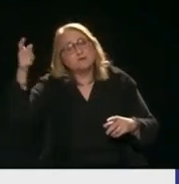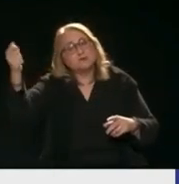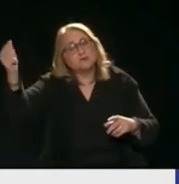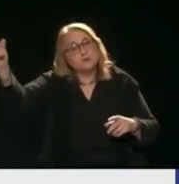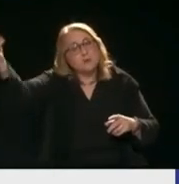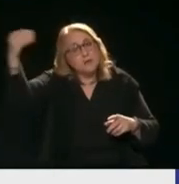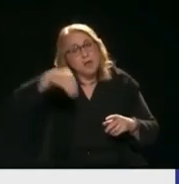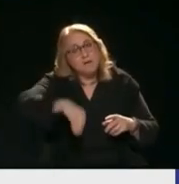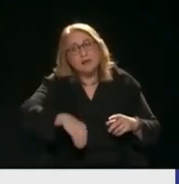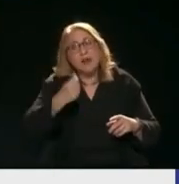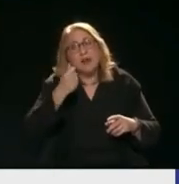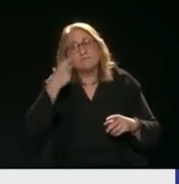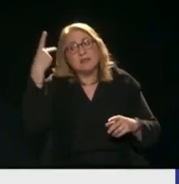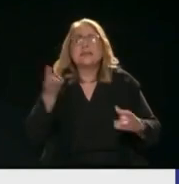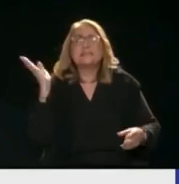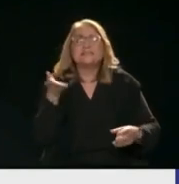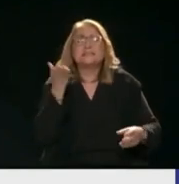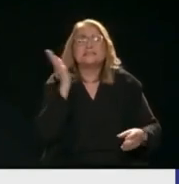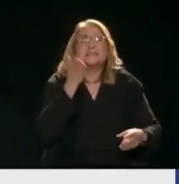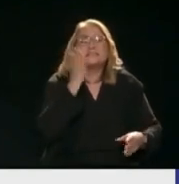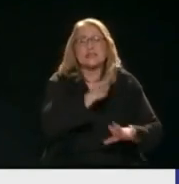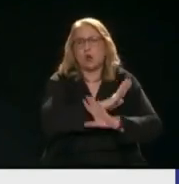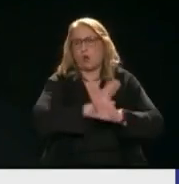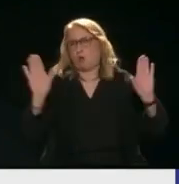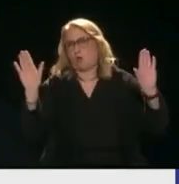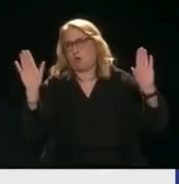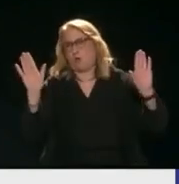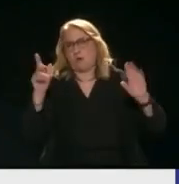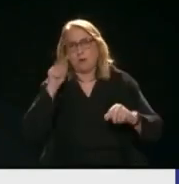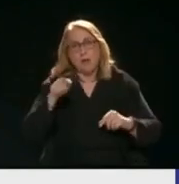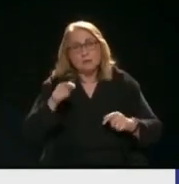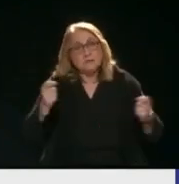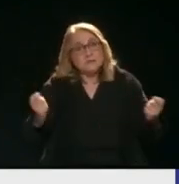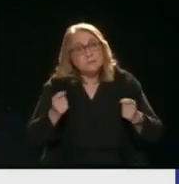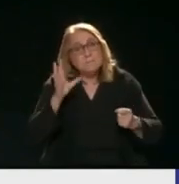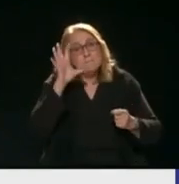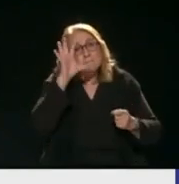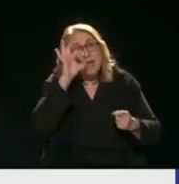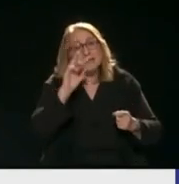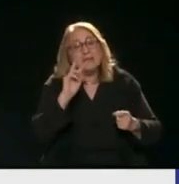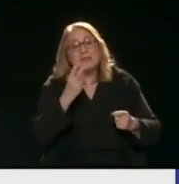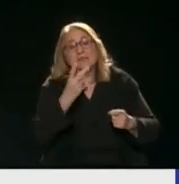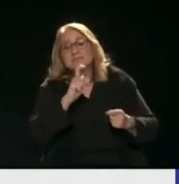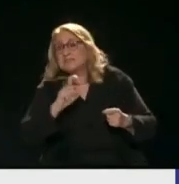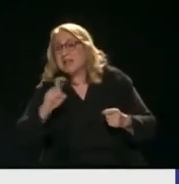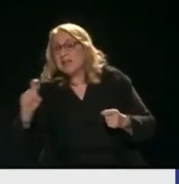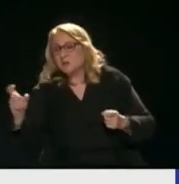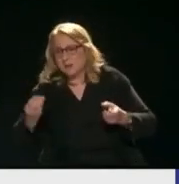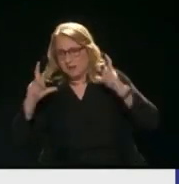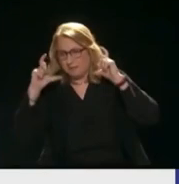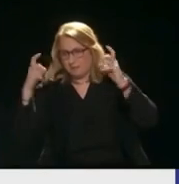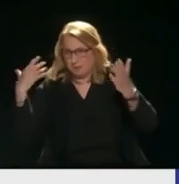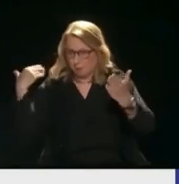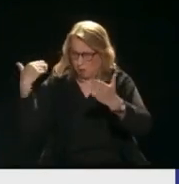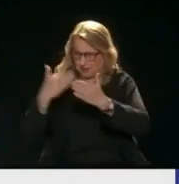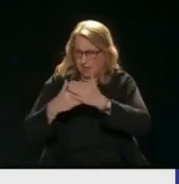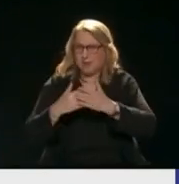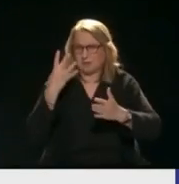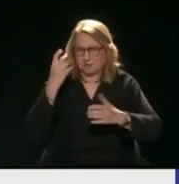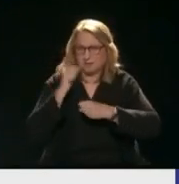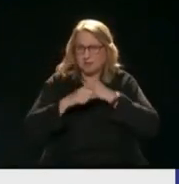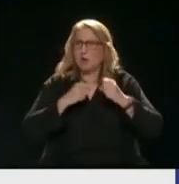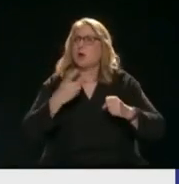Και το λέτε επένδυση Τι δώσατε σε ποιον δώσατε Χρησιμοποιήσατε 50 δισεκατομμύρια Αυτό το τελευταίο χρόνο Επινέας Δημοκρατίας Και χρηματοδοτήσατε